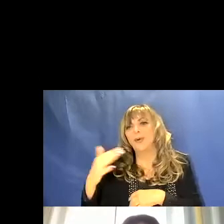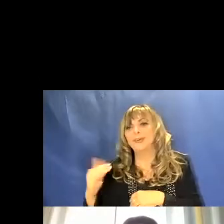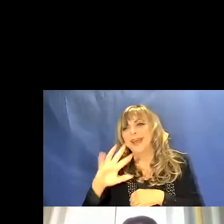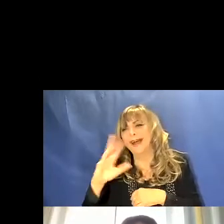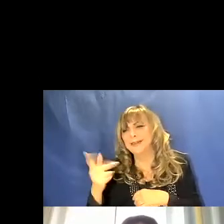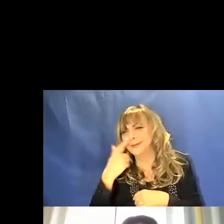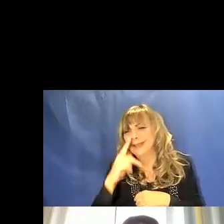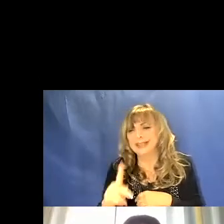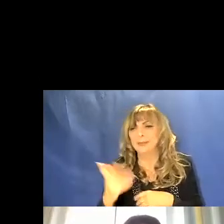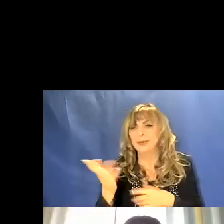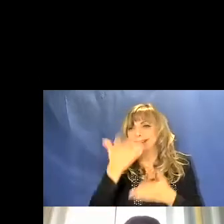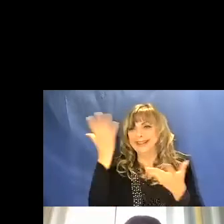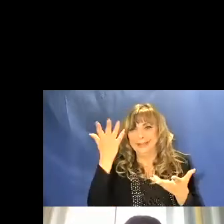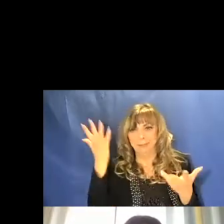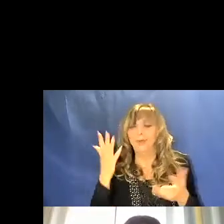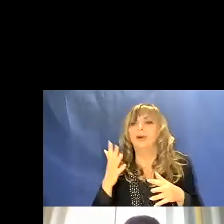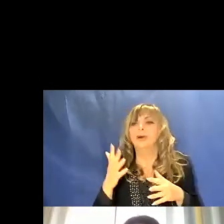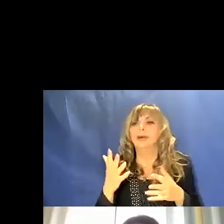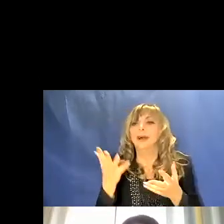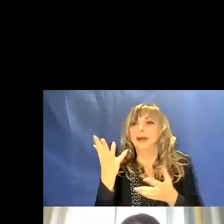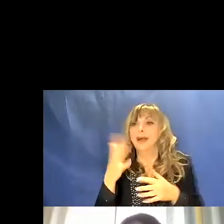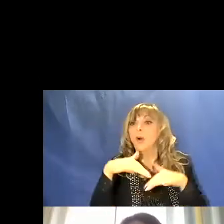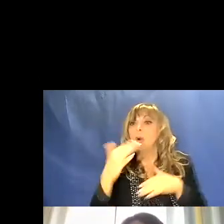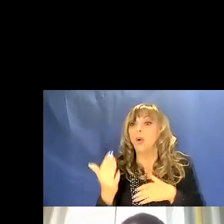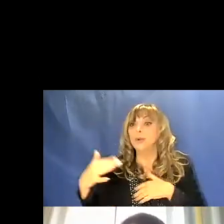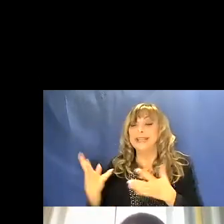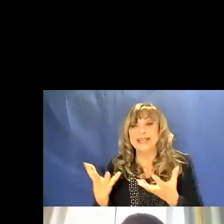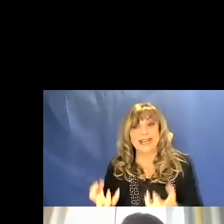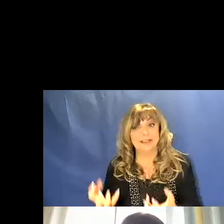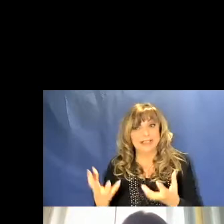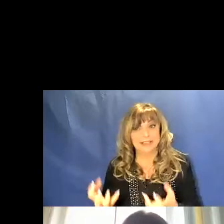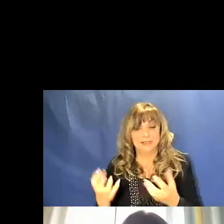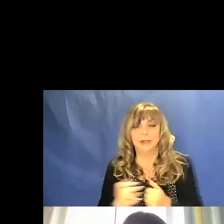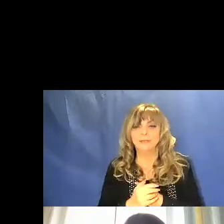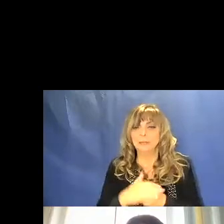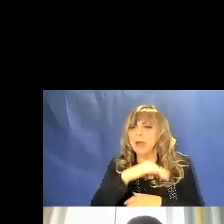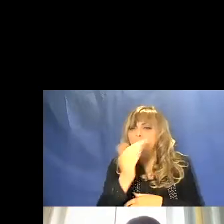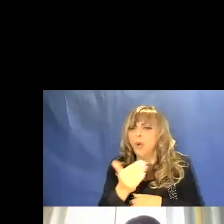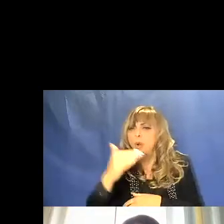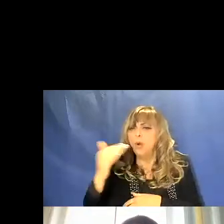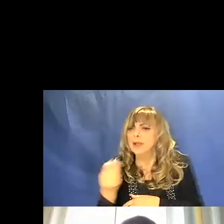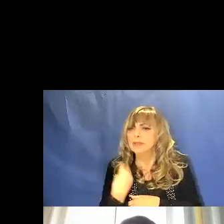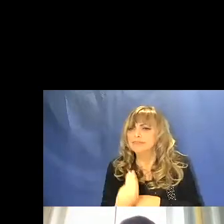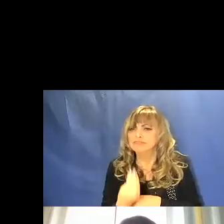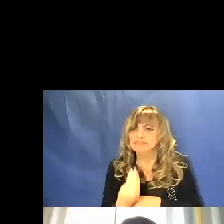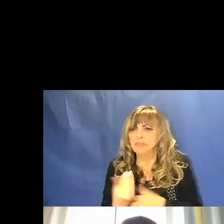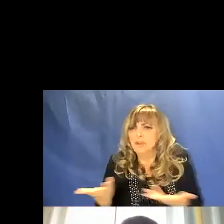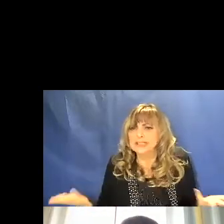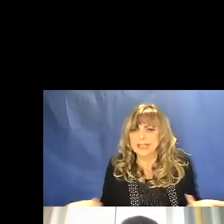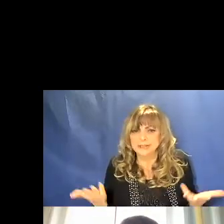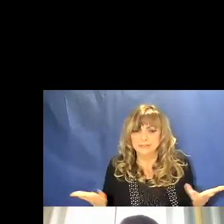essere le onde gravitazionali. Ma cos'è un'onda? Ecco, se prendiamo una